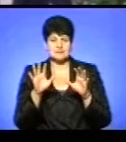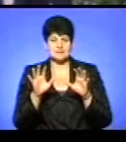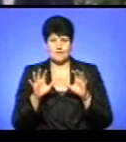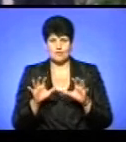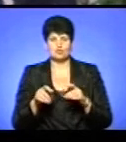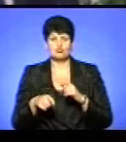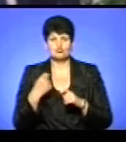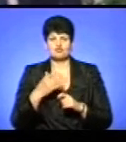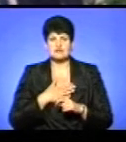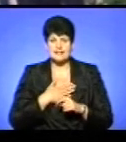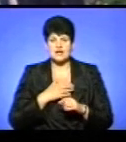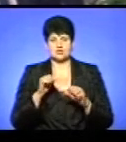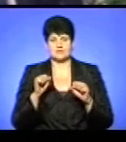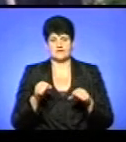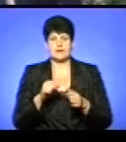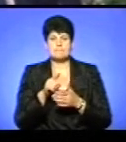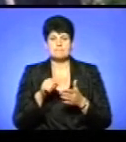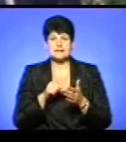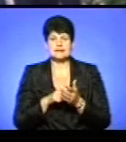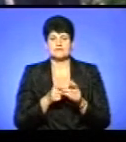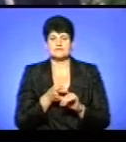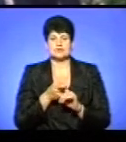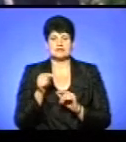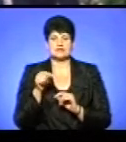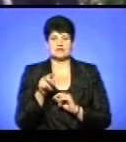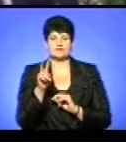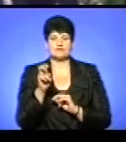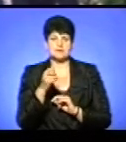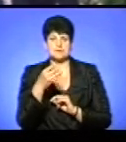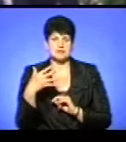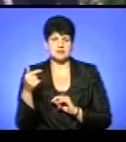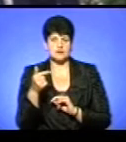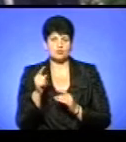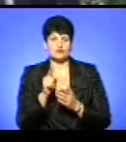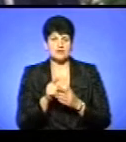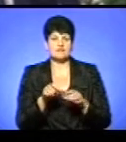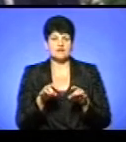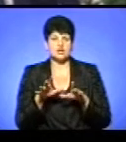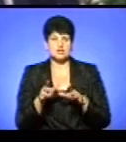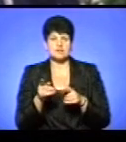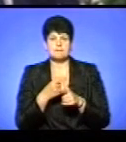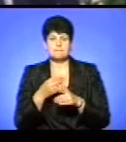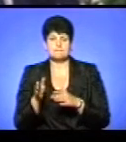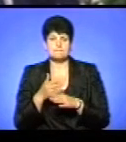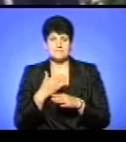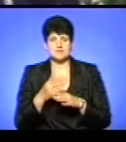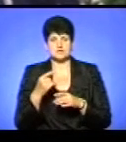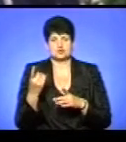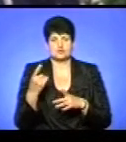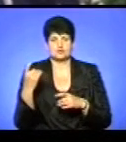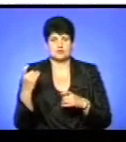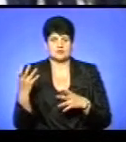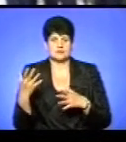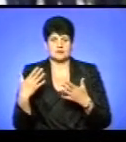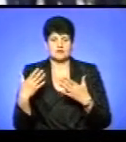порушуються наші права. Питання з приводу 1215 повинні вирішуватись між суб'єктом господарювання, батьки не повинні мати до цього ніякого